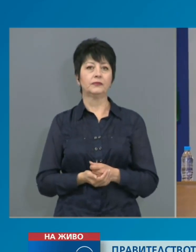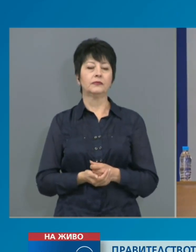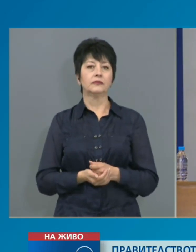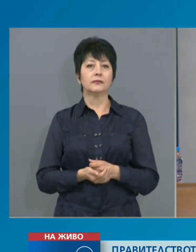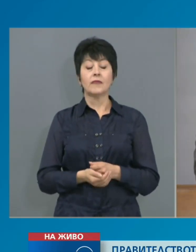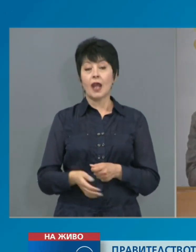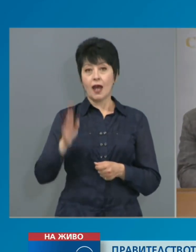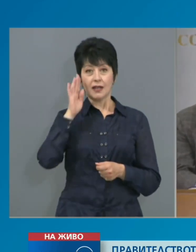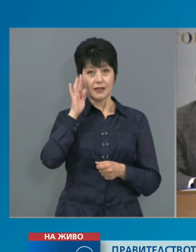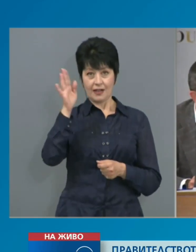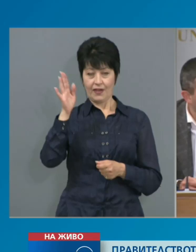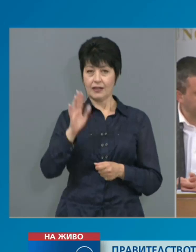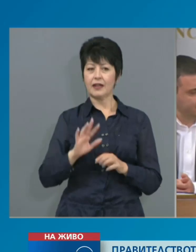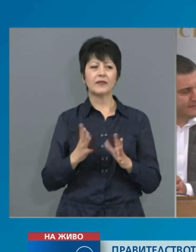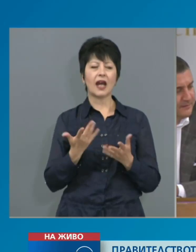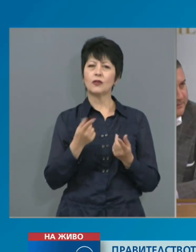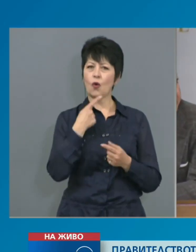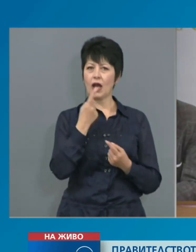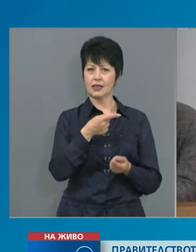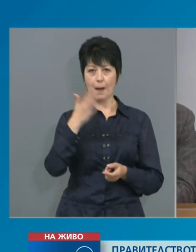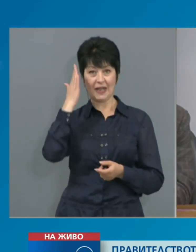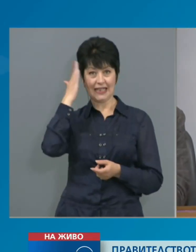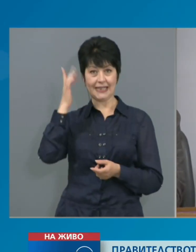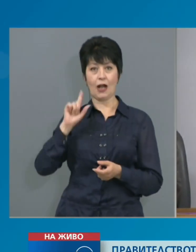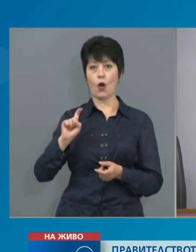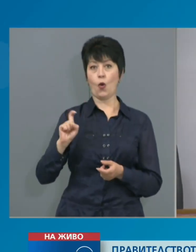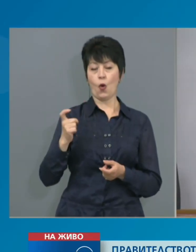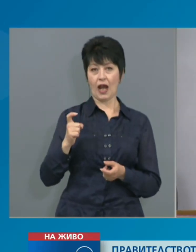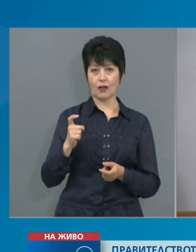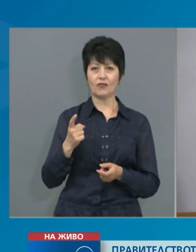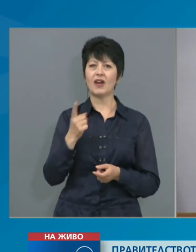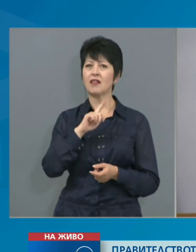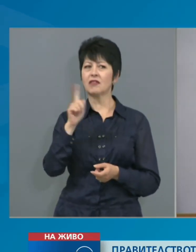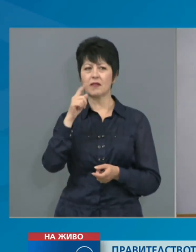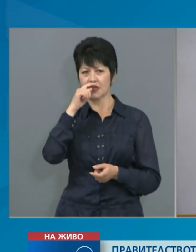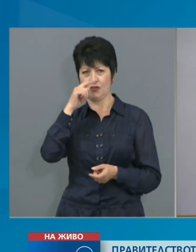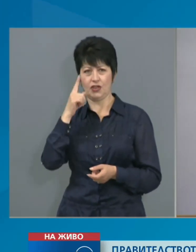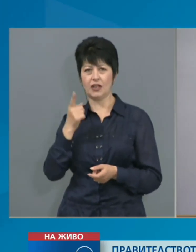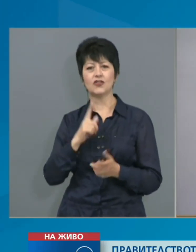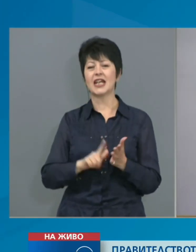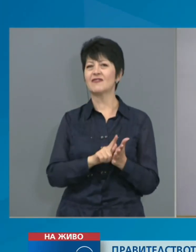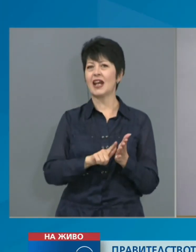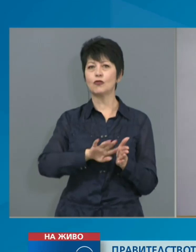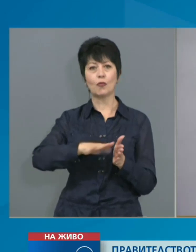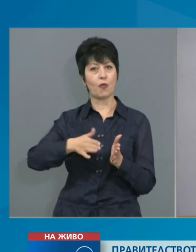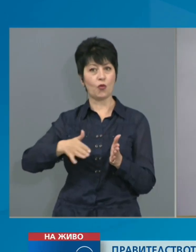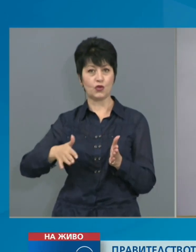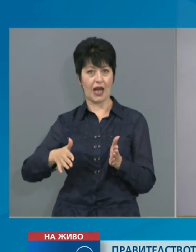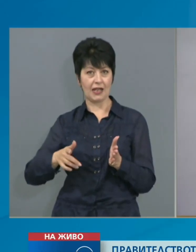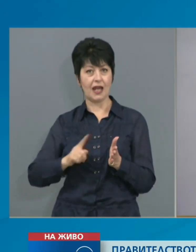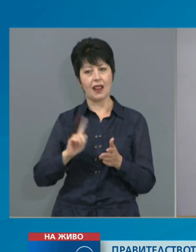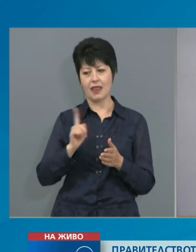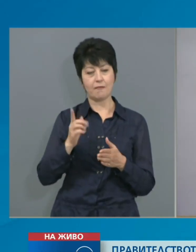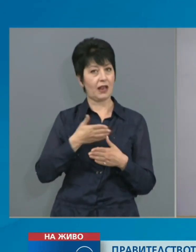Здравейте, както каза министр Горанов, независимо от това, че извареното положение няма да